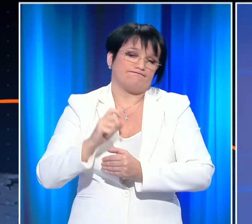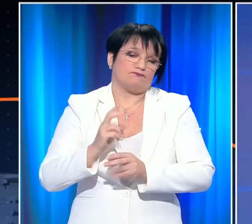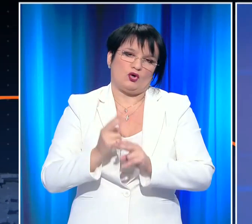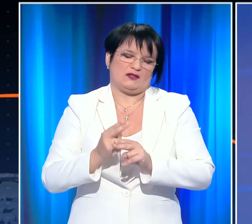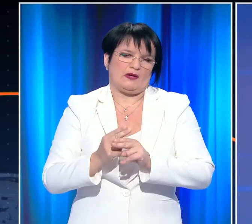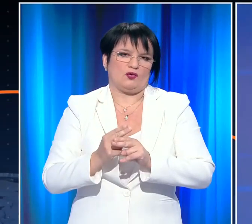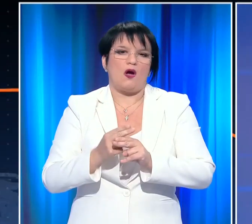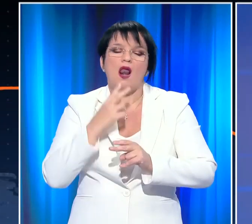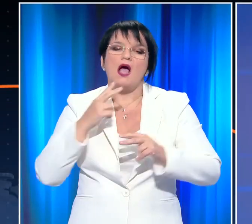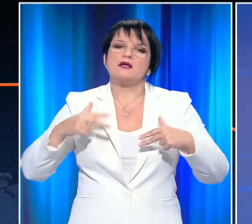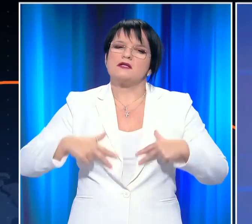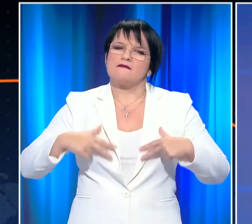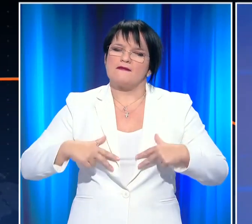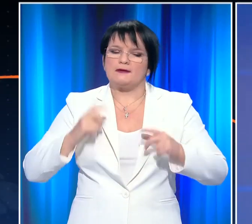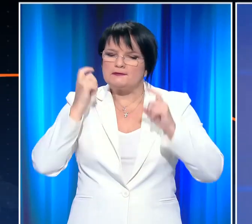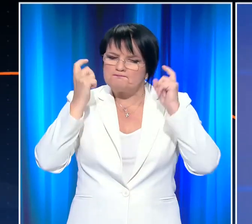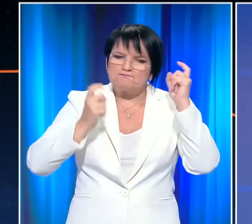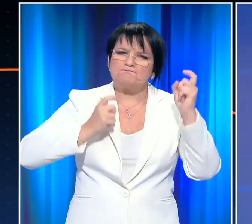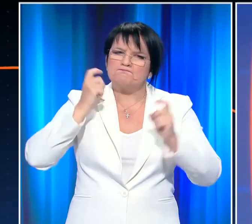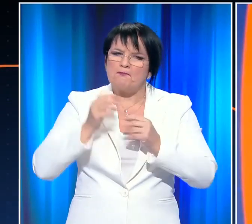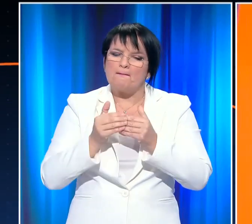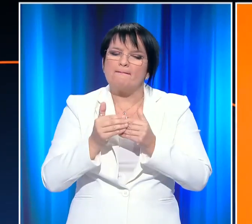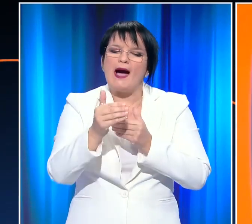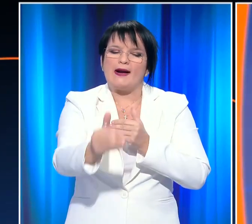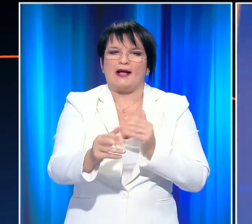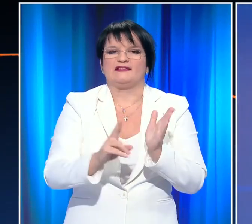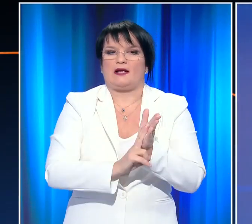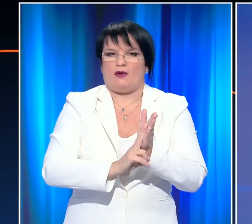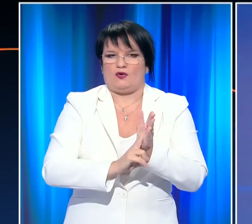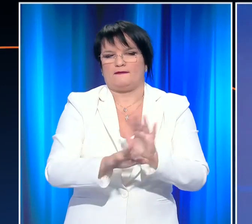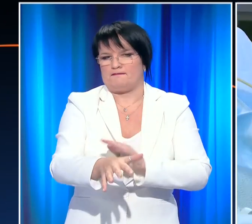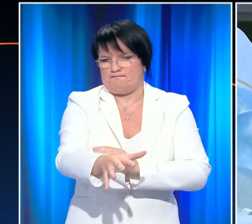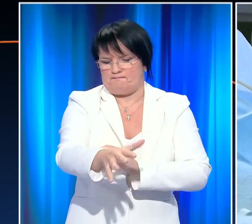κρίσιμες με την κυβέρνηση να εξετάζει την παράταση του lockdown.